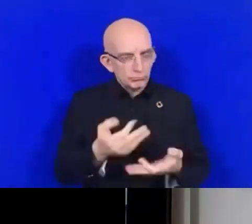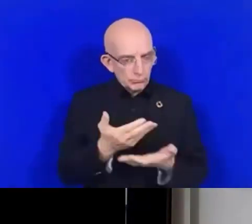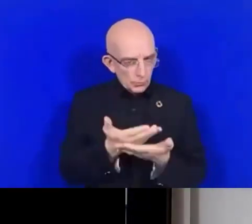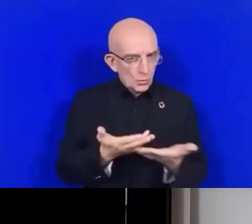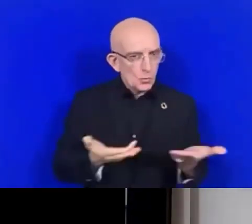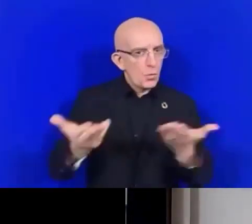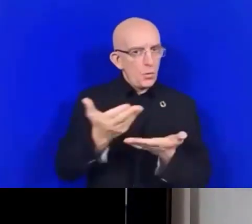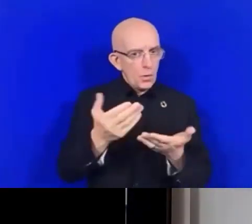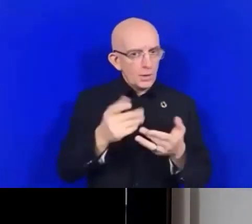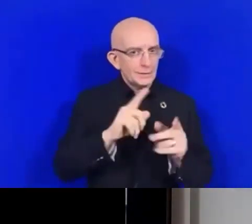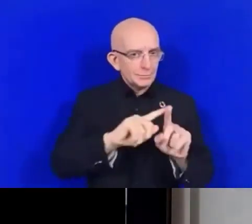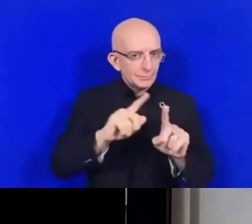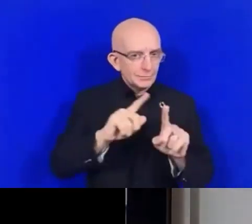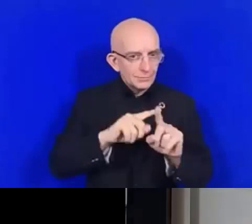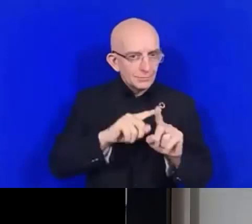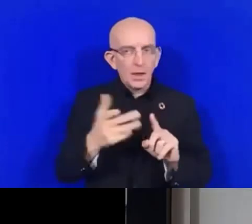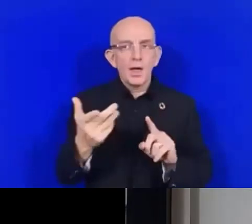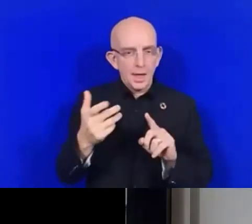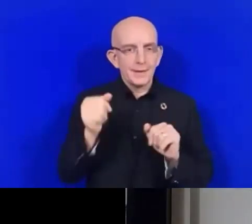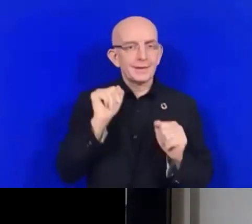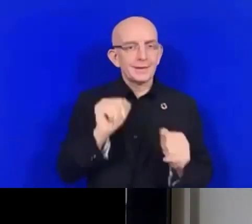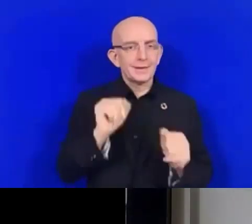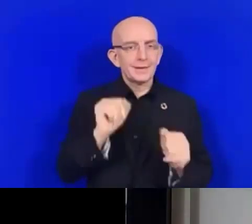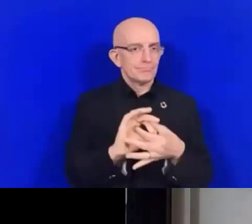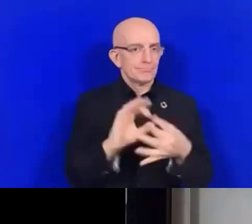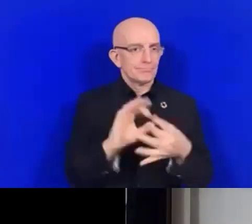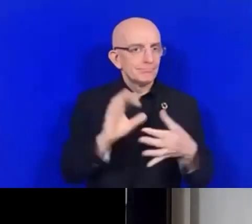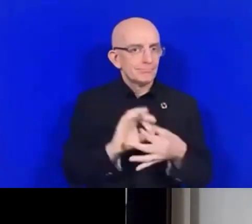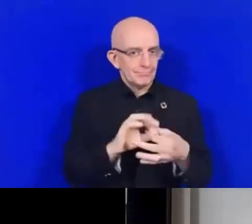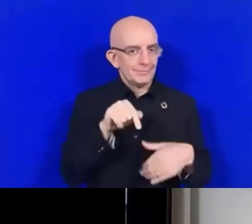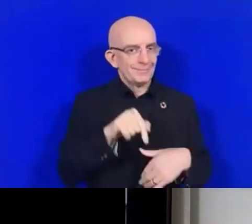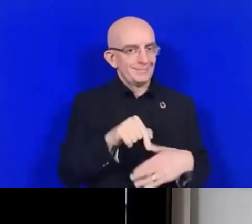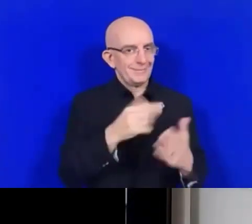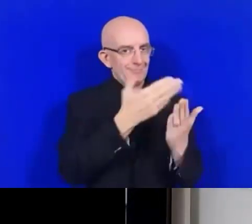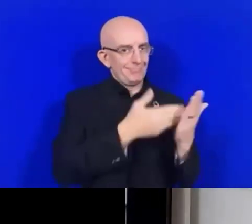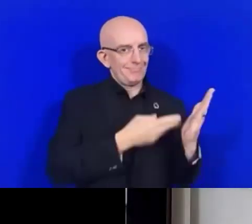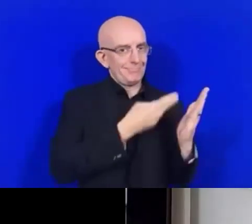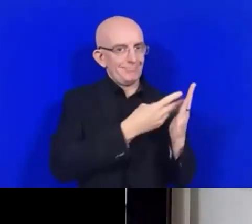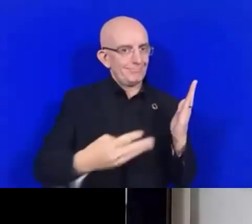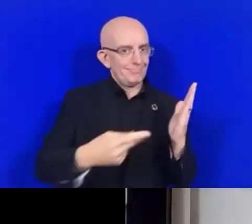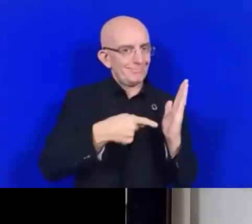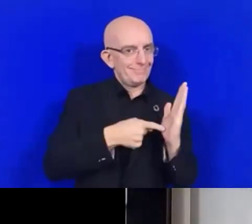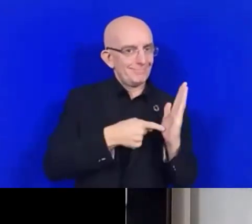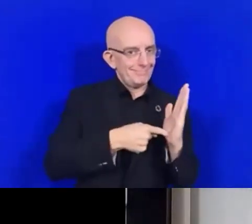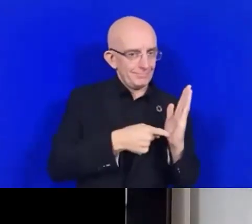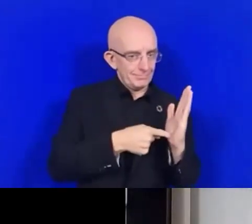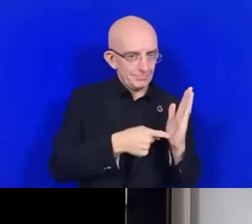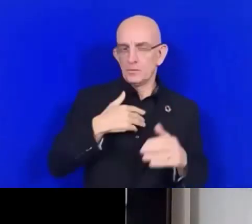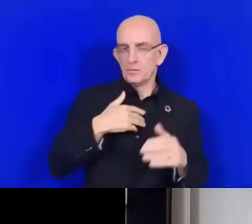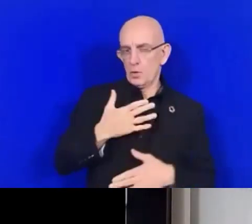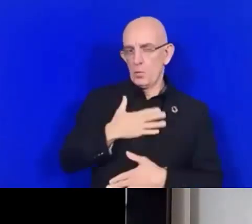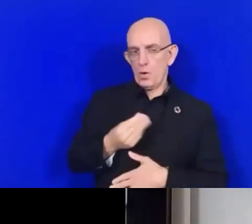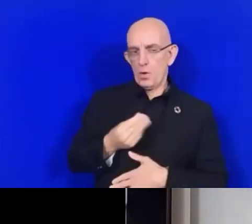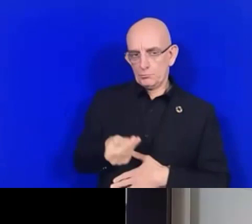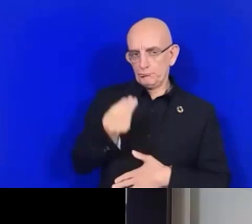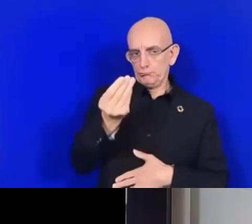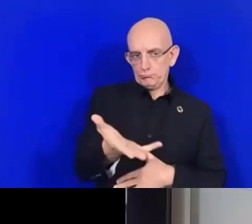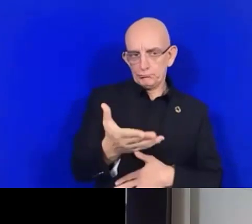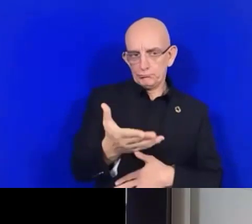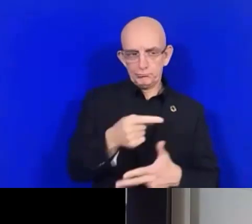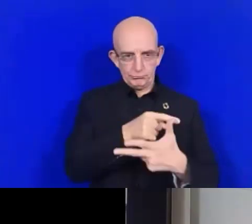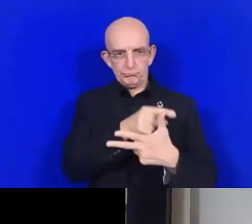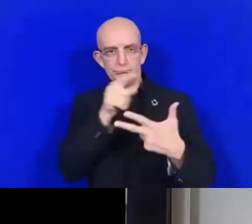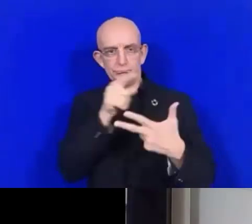clairement mesuré dans le cadre de notre tableau de bord. Mais j'aimerais offrir ou alors partager